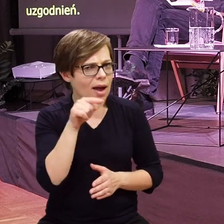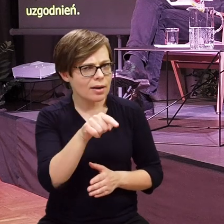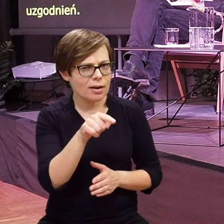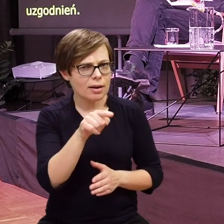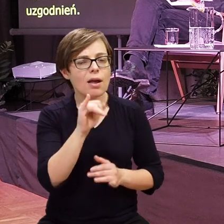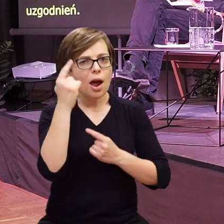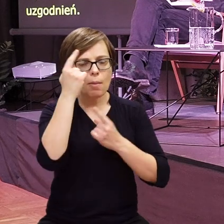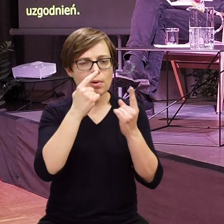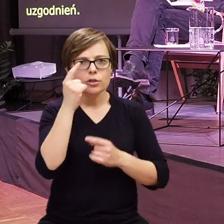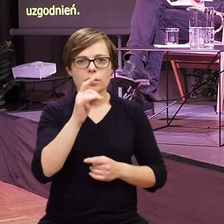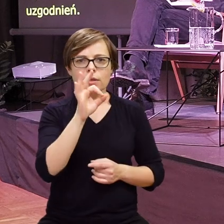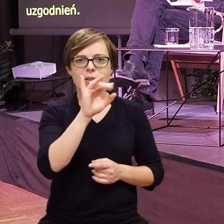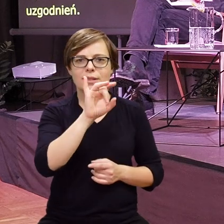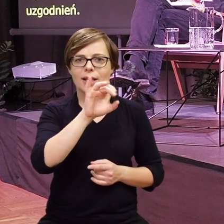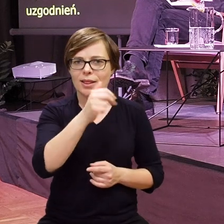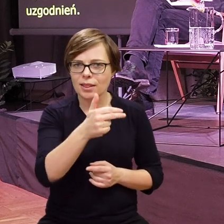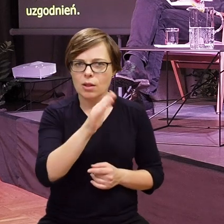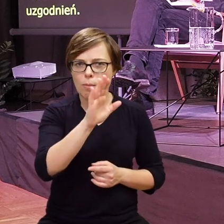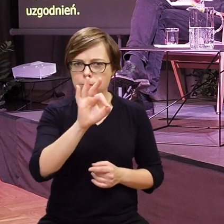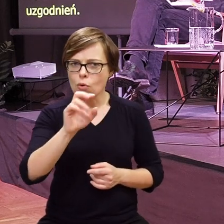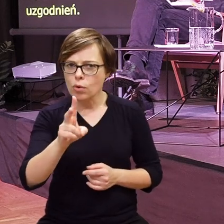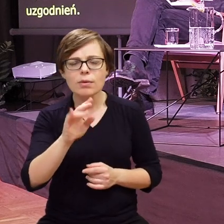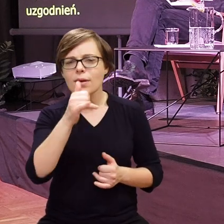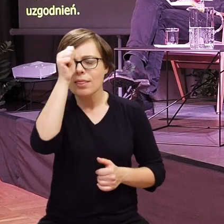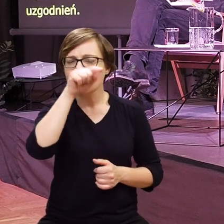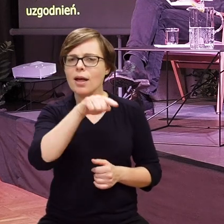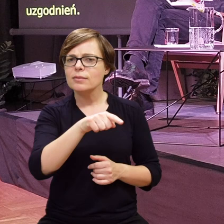do może Daniela. Daniel myśli, że signbook?